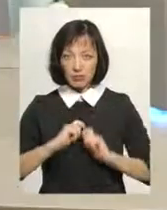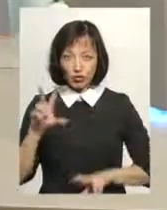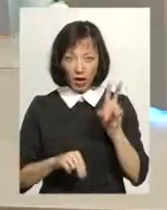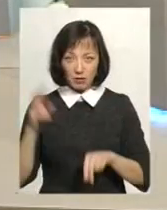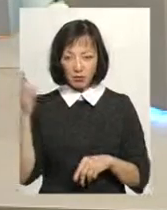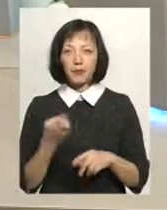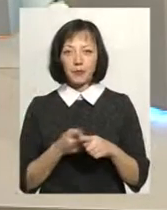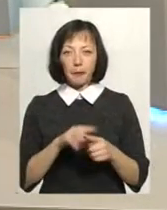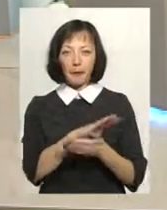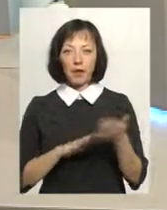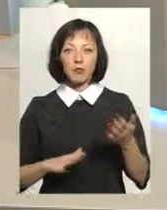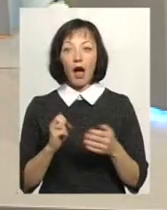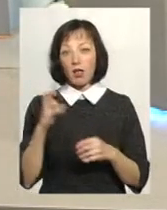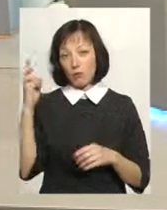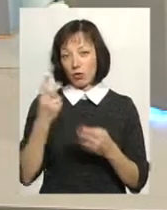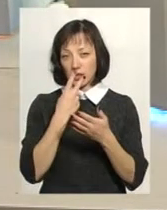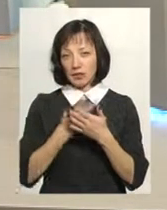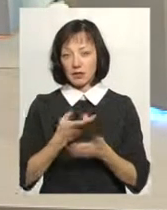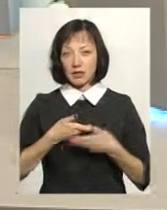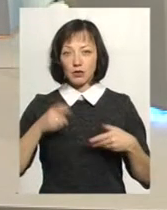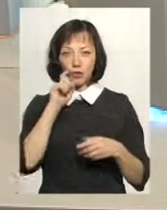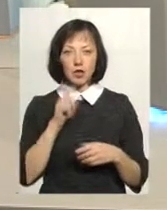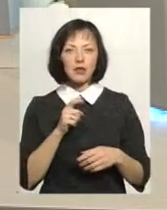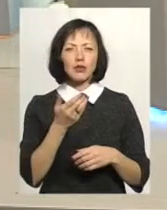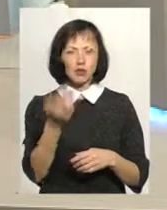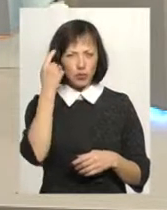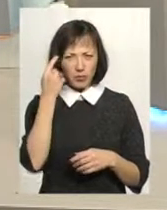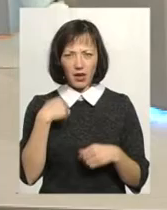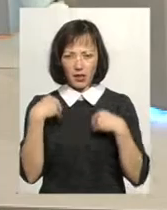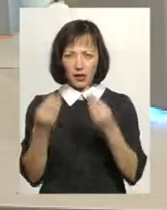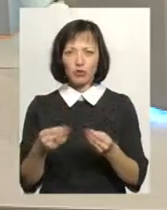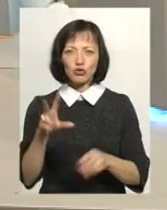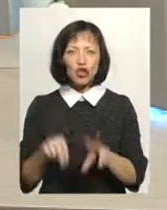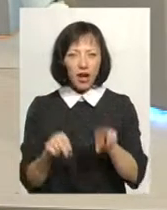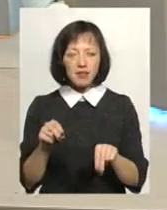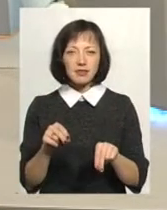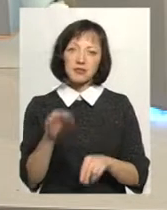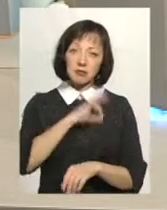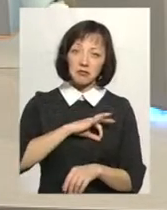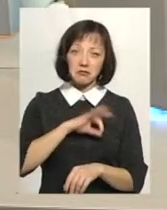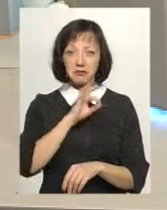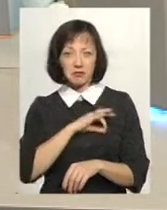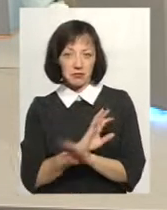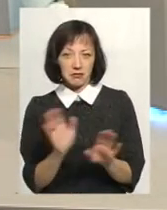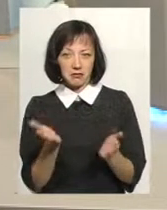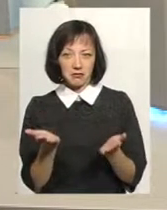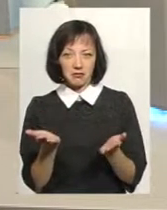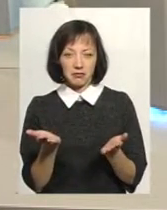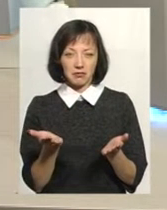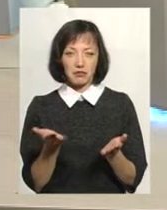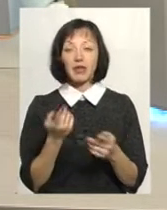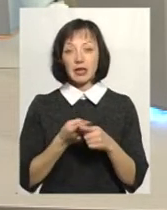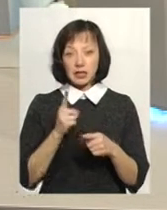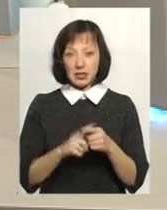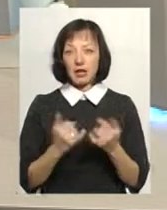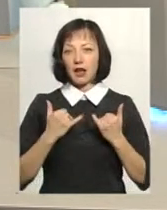продовжуємо шанс. Але Бог дивиться на нас, українців, і думає, українці, я вам даю шанс. Ви використаєте його чи ні? І